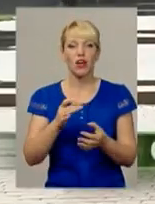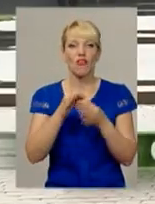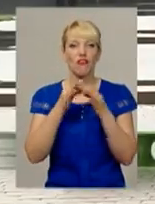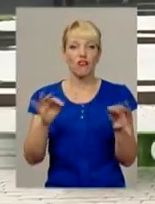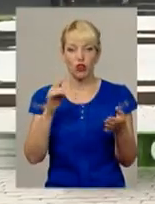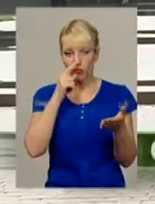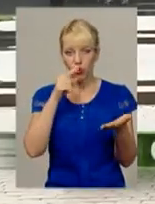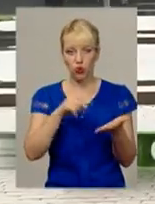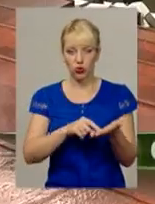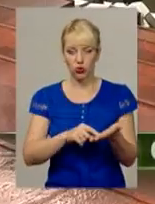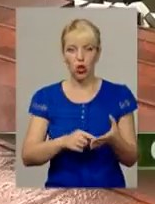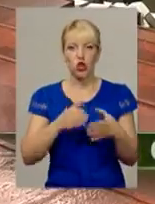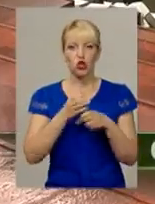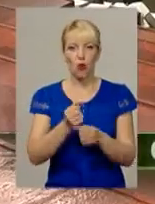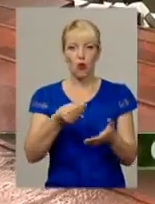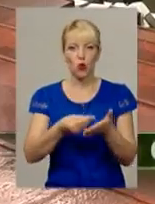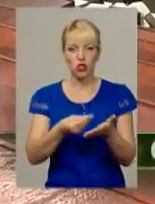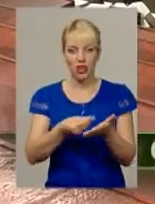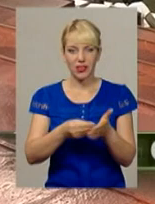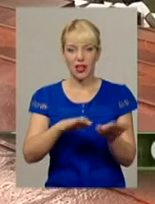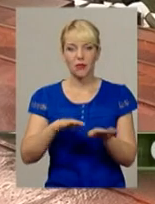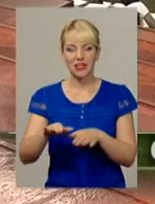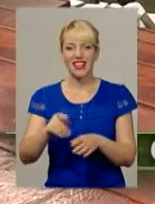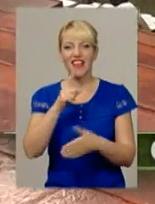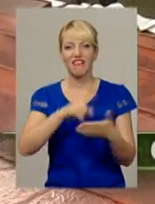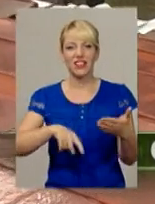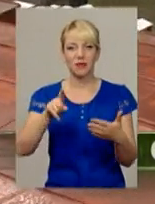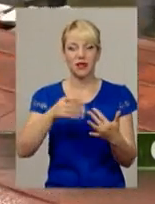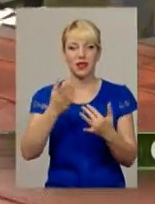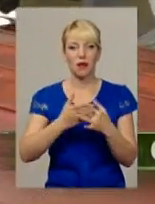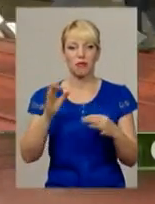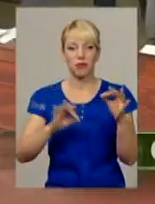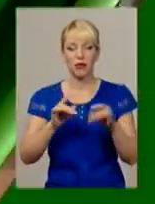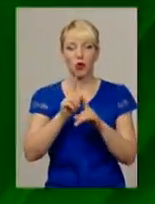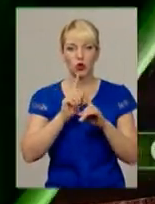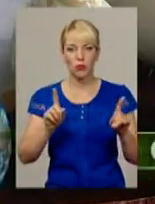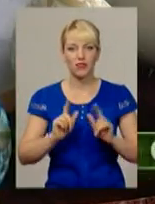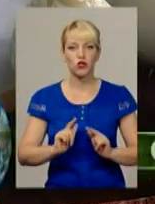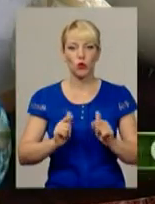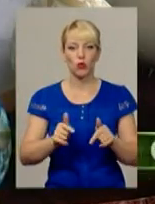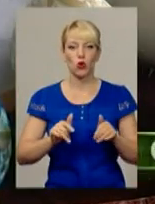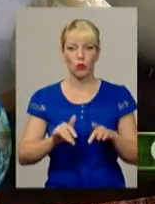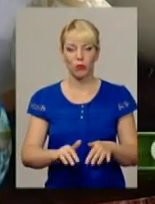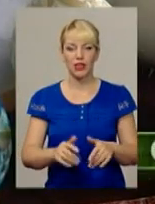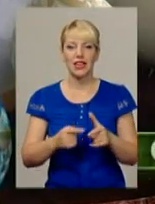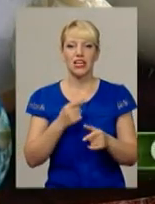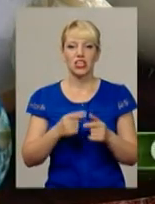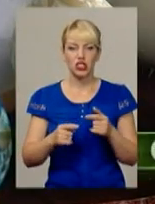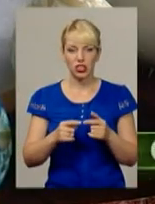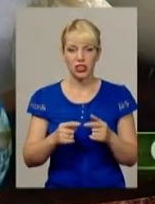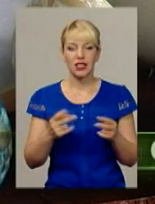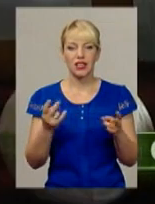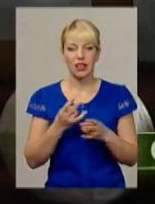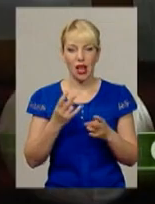Скорочення бюджетних місць та відміна пільг. Про особливості цьогорічної вступної кампанії. Чи належить бузам